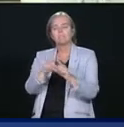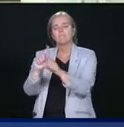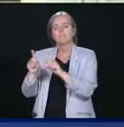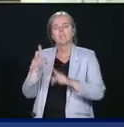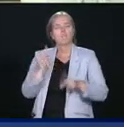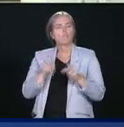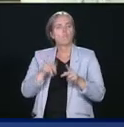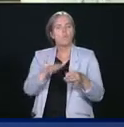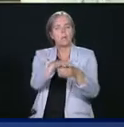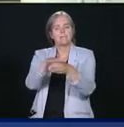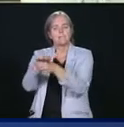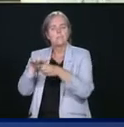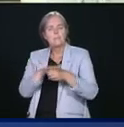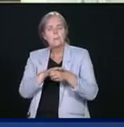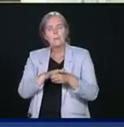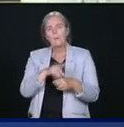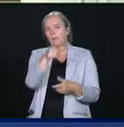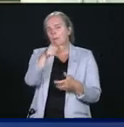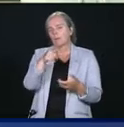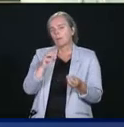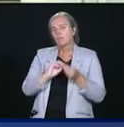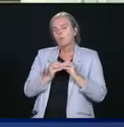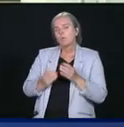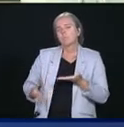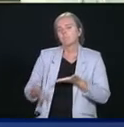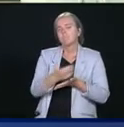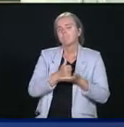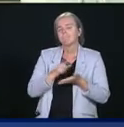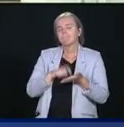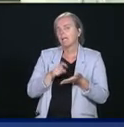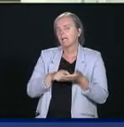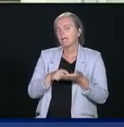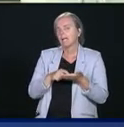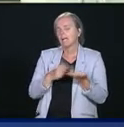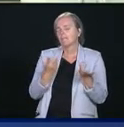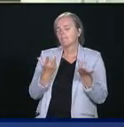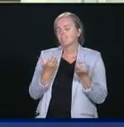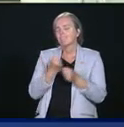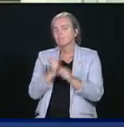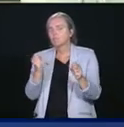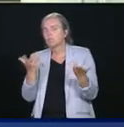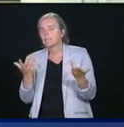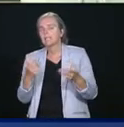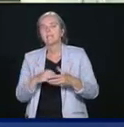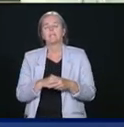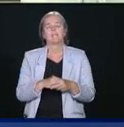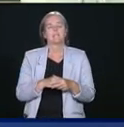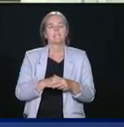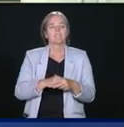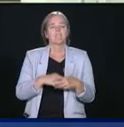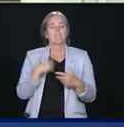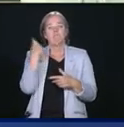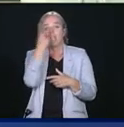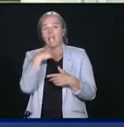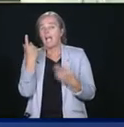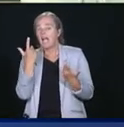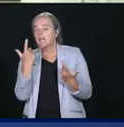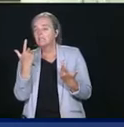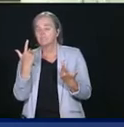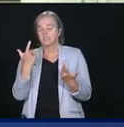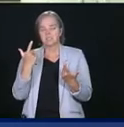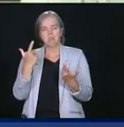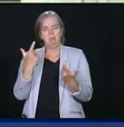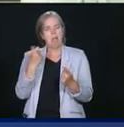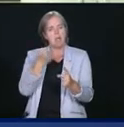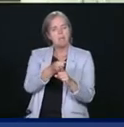savez-vous quand ces données seront disponibles et quand pourrons-nous compter sur des données